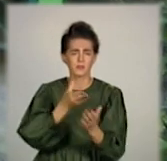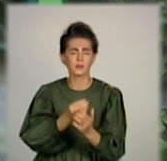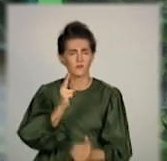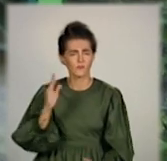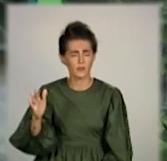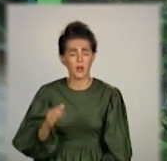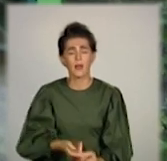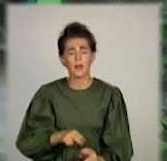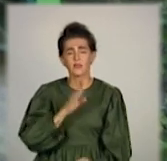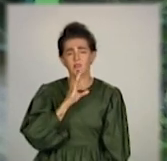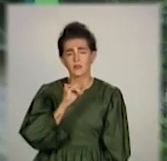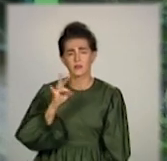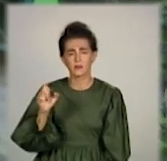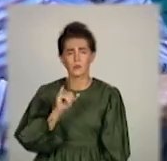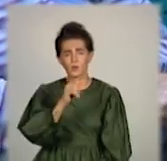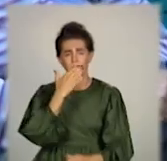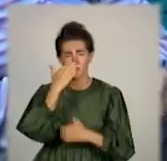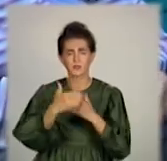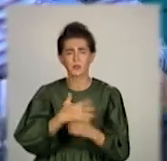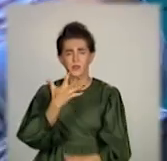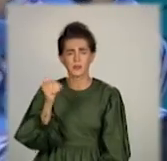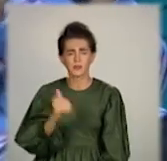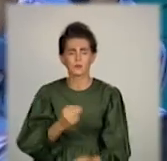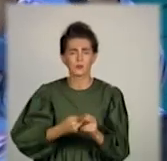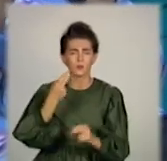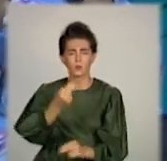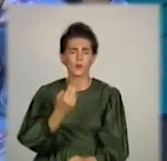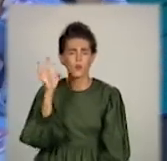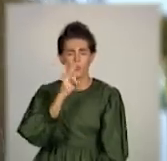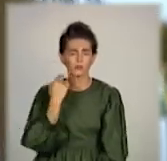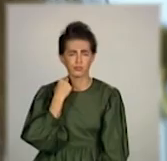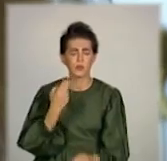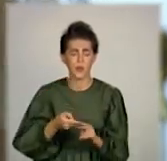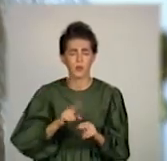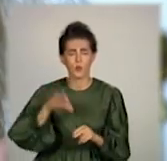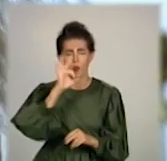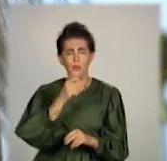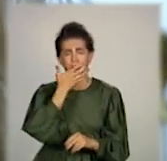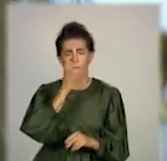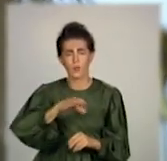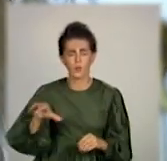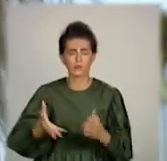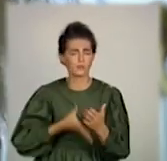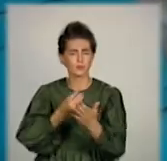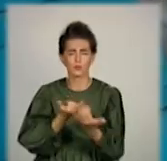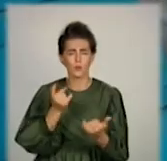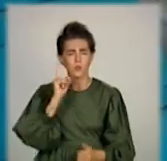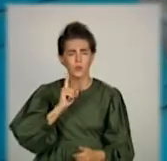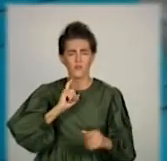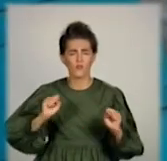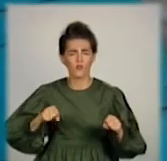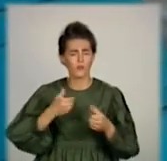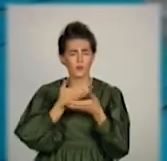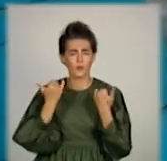Пані Ніна має близько 5 тисяч гривень боргу за тепло. Каже, поки розрахуватися не в змозі. У мене теж долг по